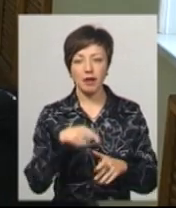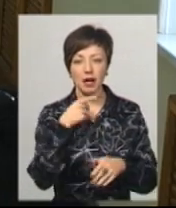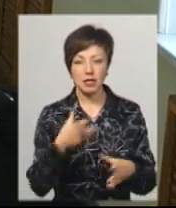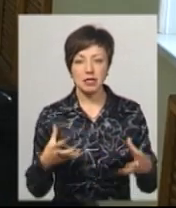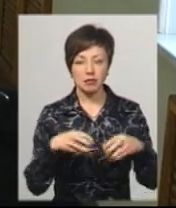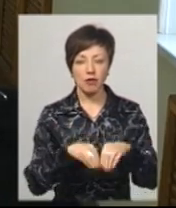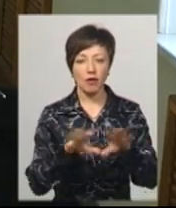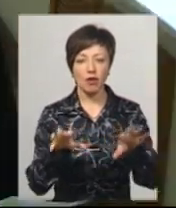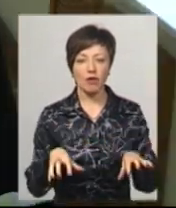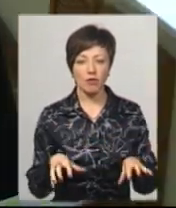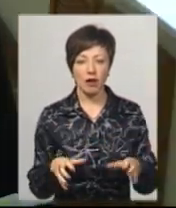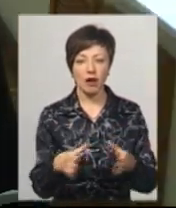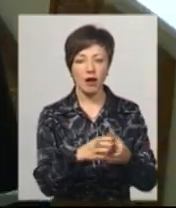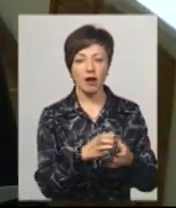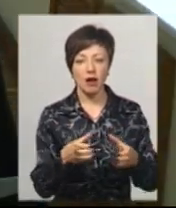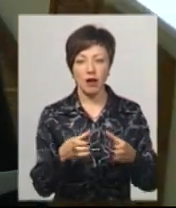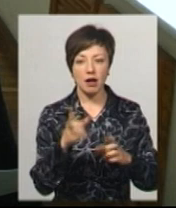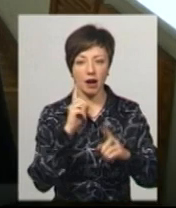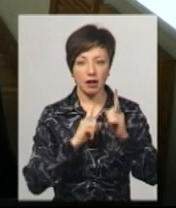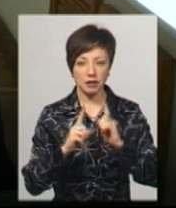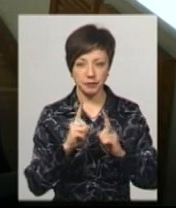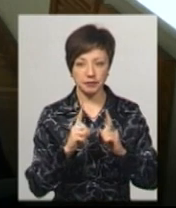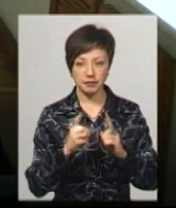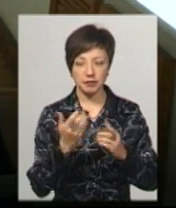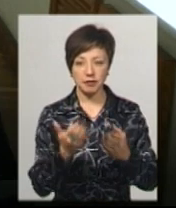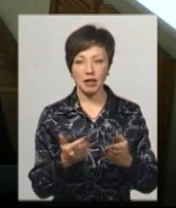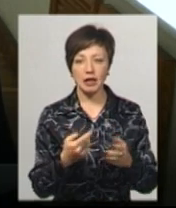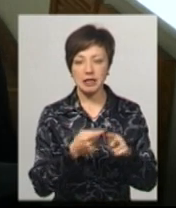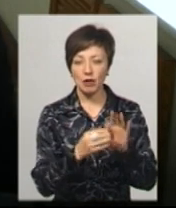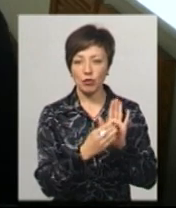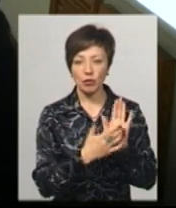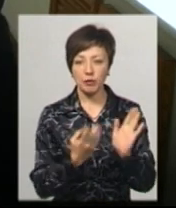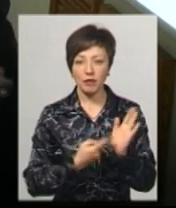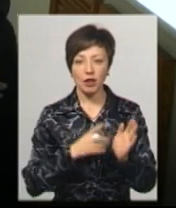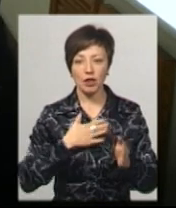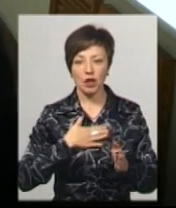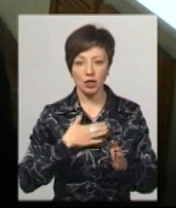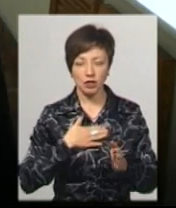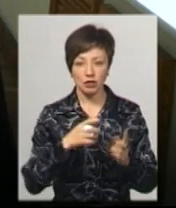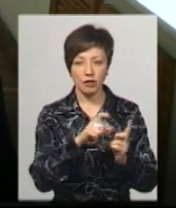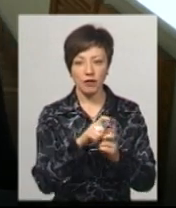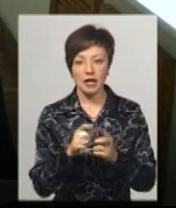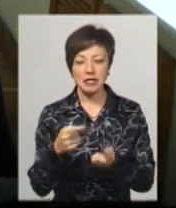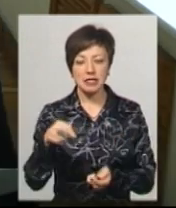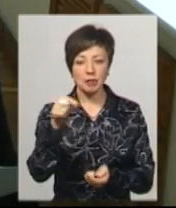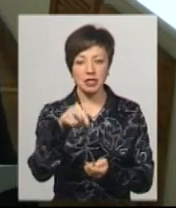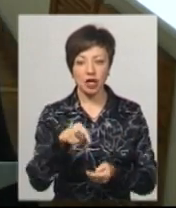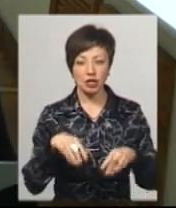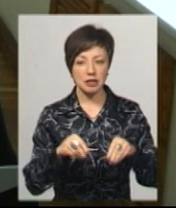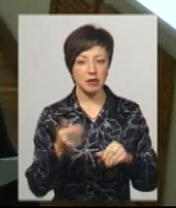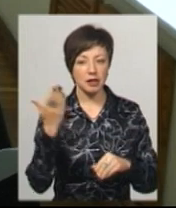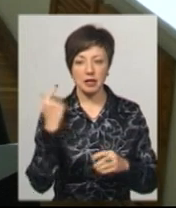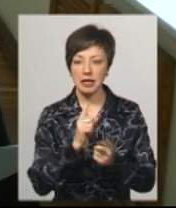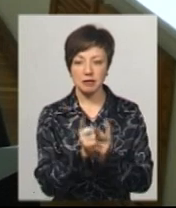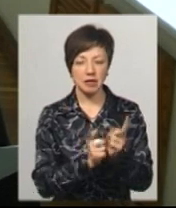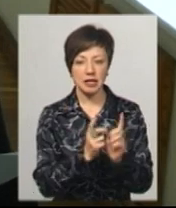Хмельниччини Альона Береза. Пункт, він чітко підтверджує наші слова, що цільове призначення на той момент не змінилося, тому що до цього часу